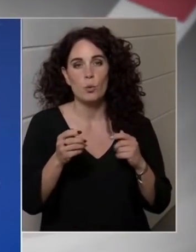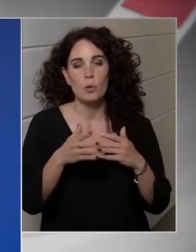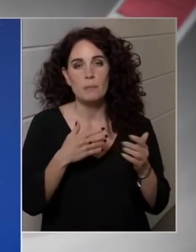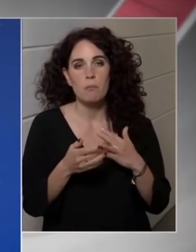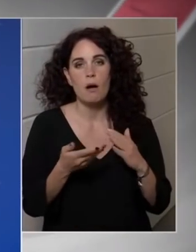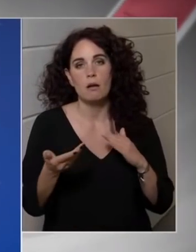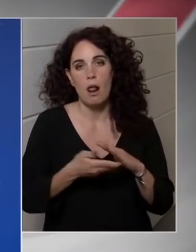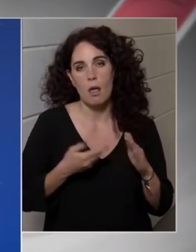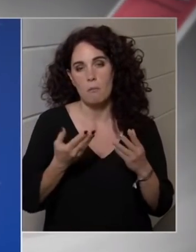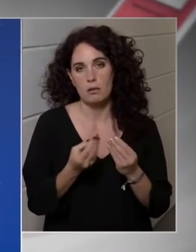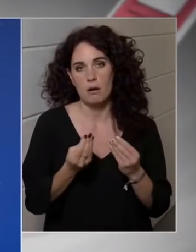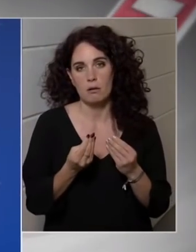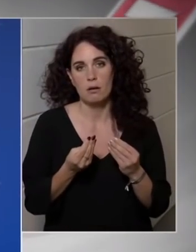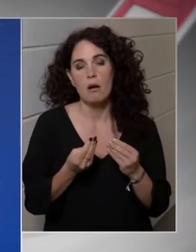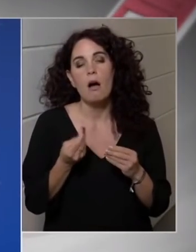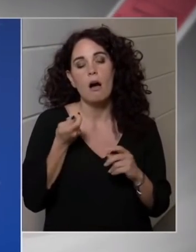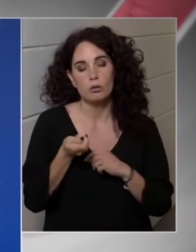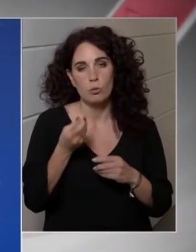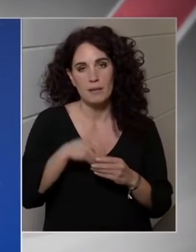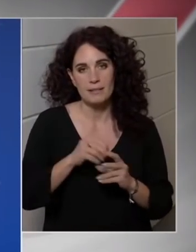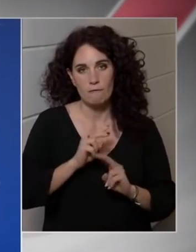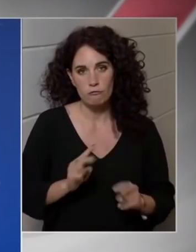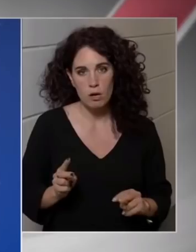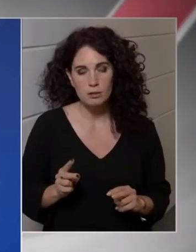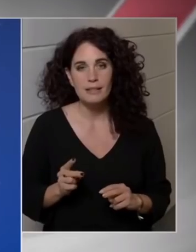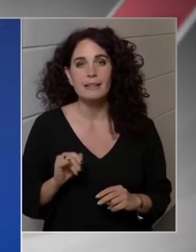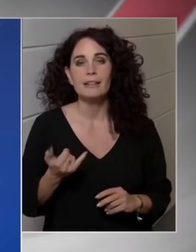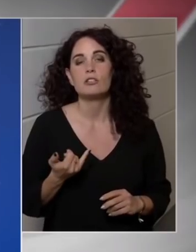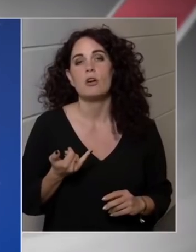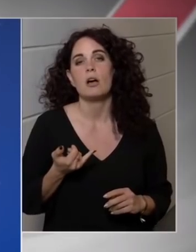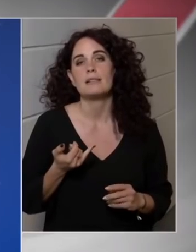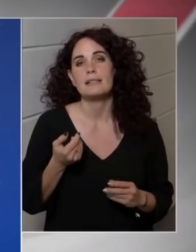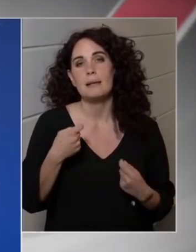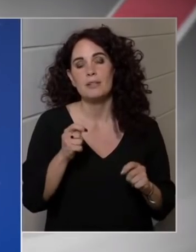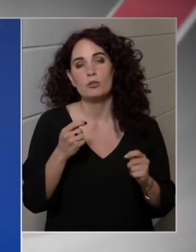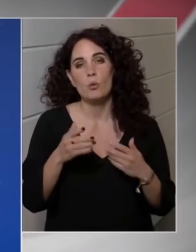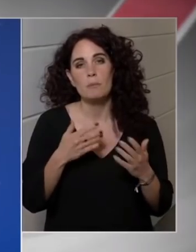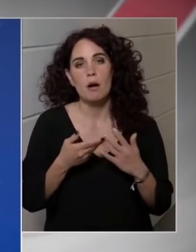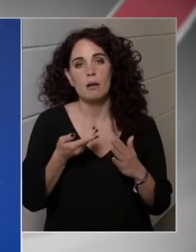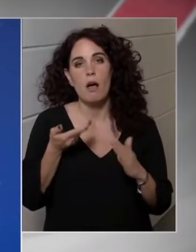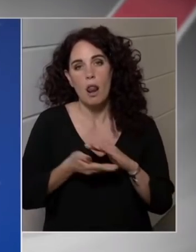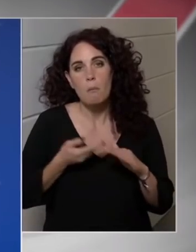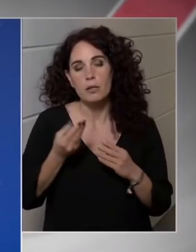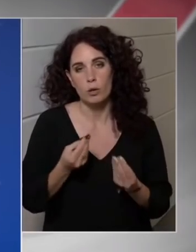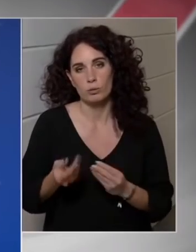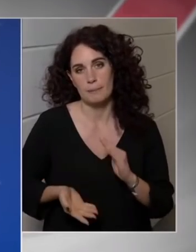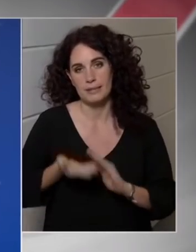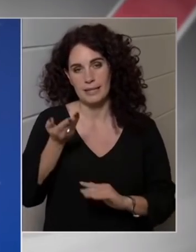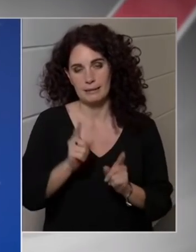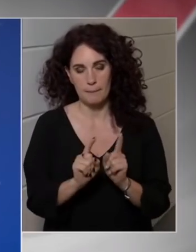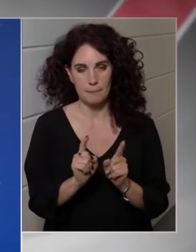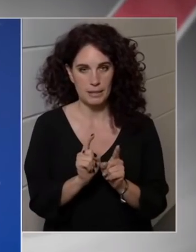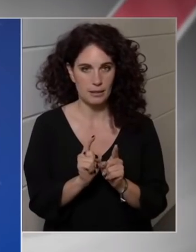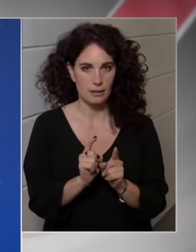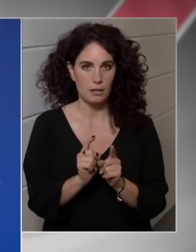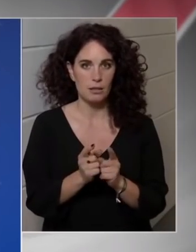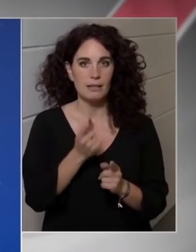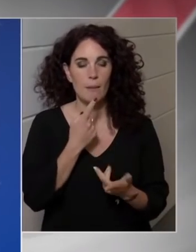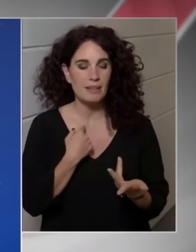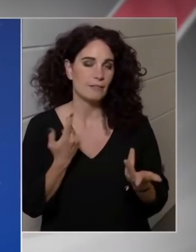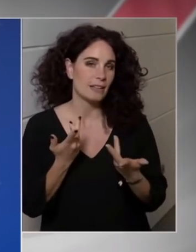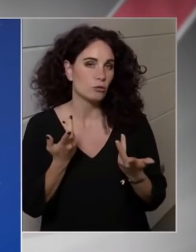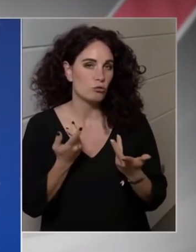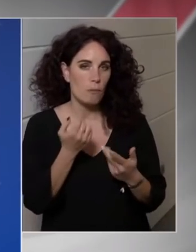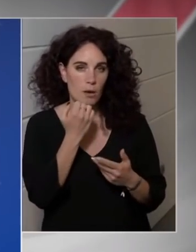alapanyagban ott az adó, és én az építőipar alapanyagot említettem, mint hogy kívánatosan magyar